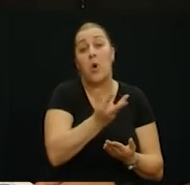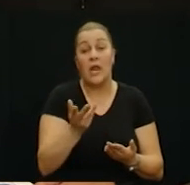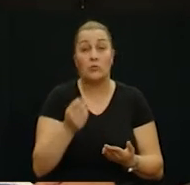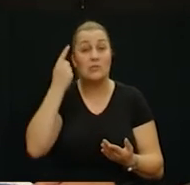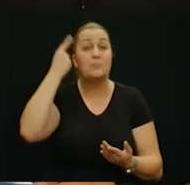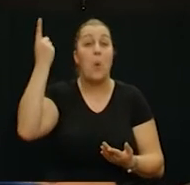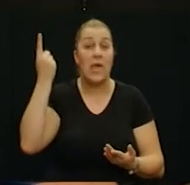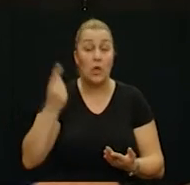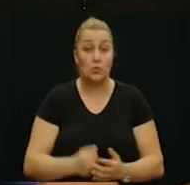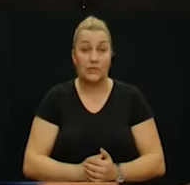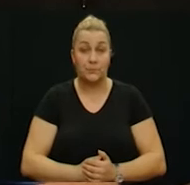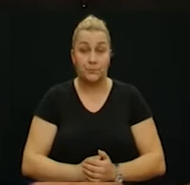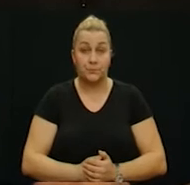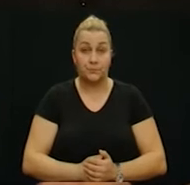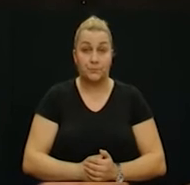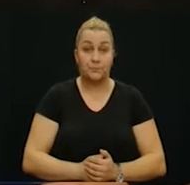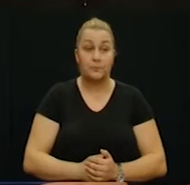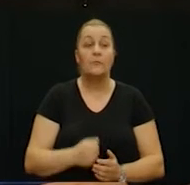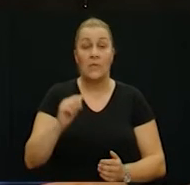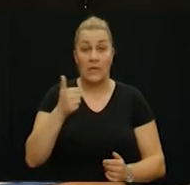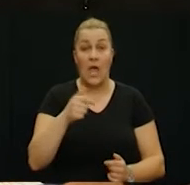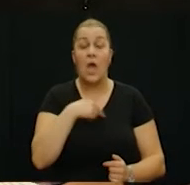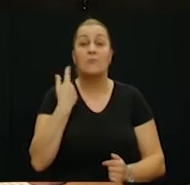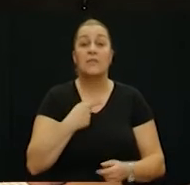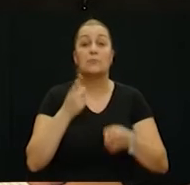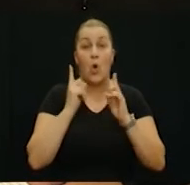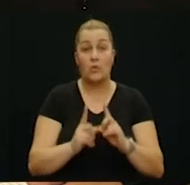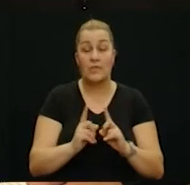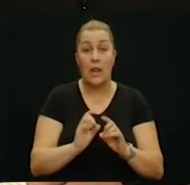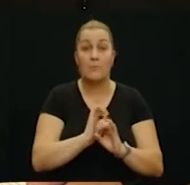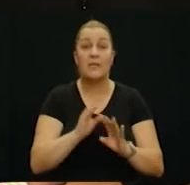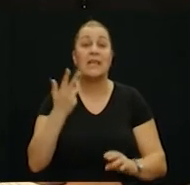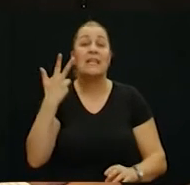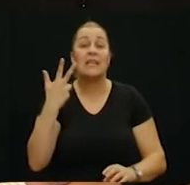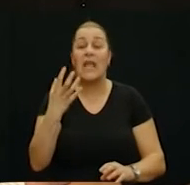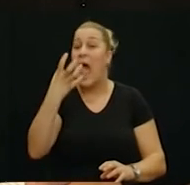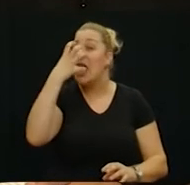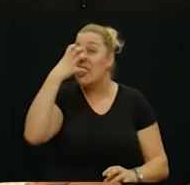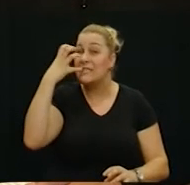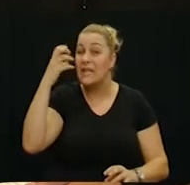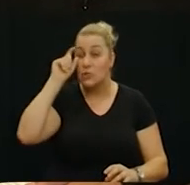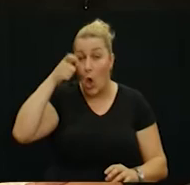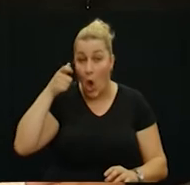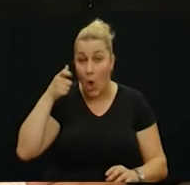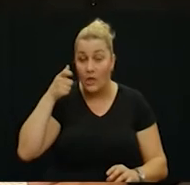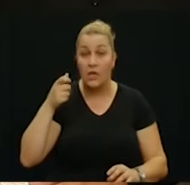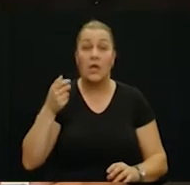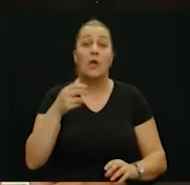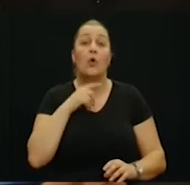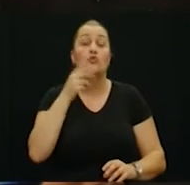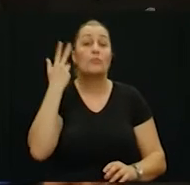reda radi spomenuti. Tako je. Mi smo ostali bez tri anestezijologa koji su bili svi